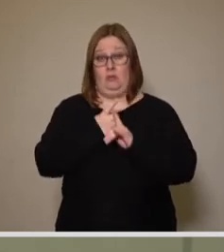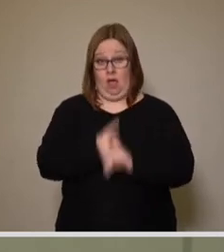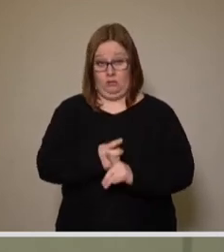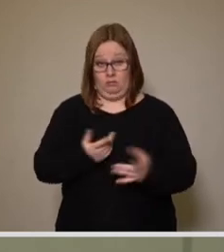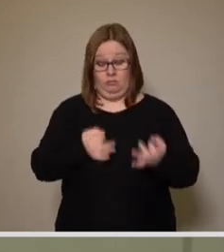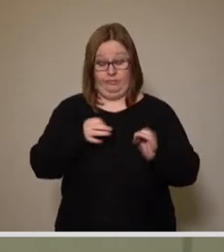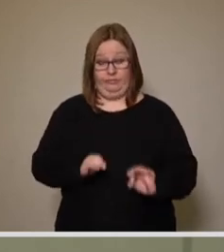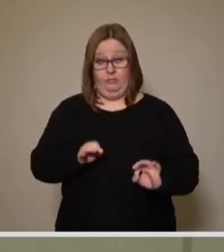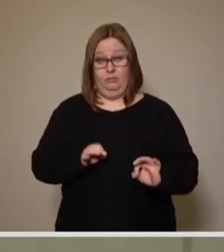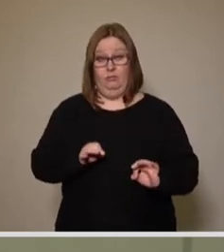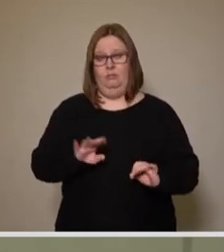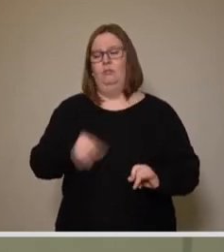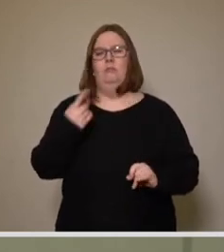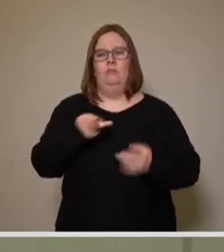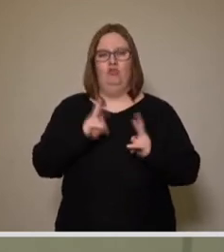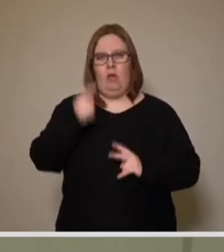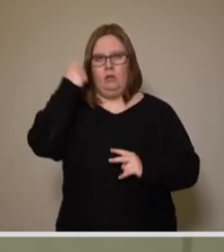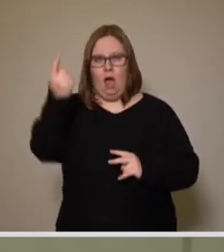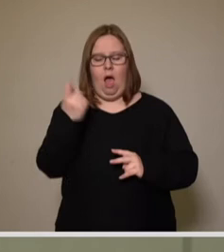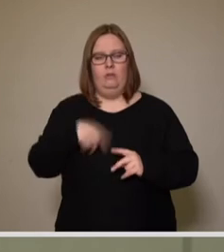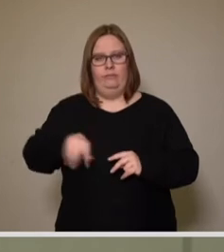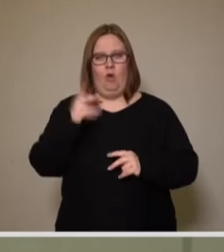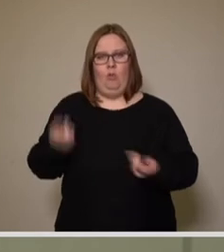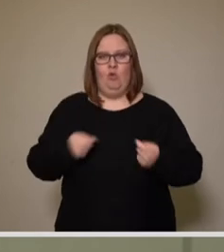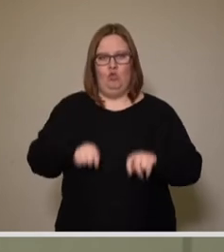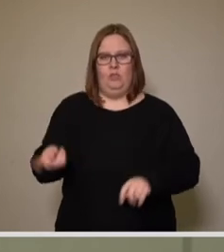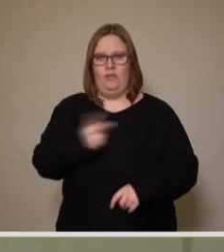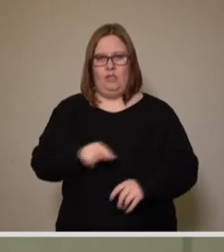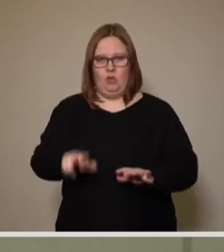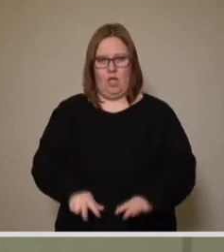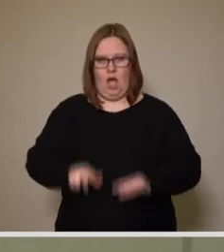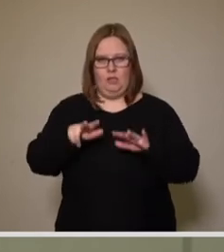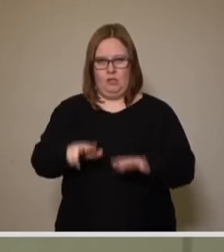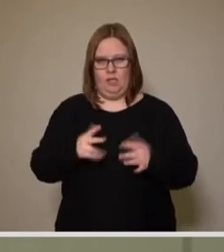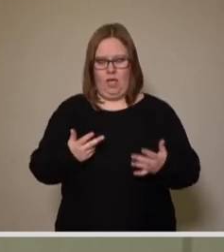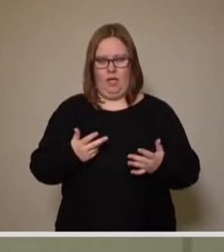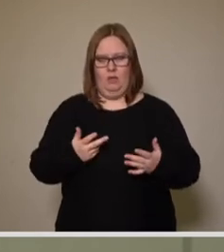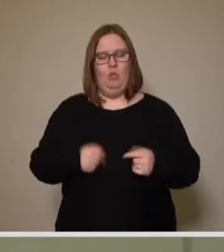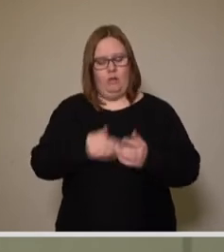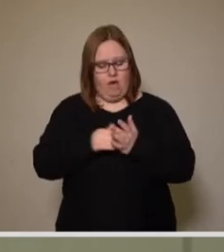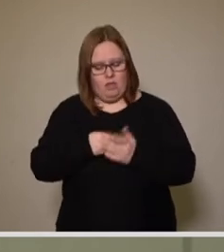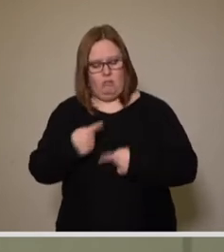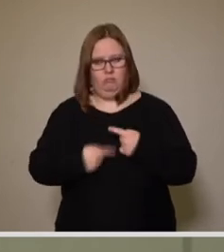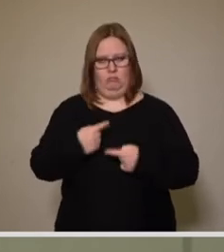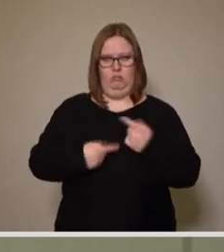Stillstands beauftragte sie der Stadtrat mit Beschluss im Jahr 2018, die Planungen voranzutreiben und entsprechende